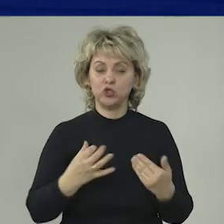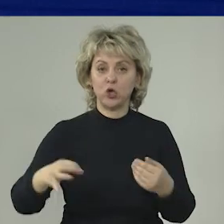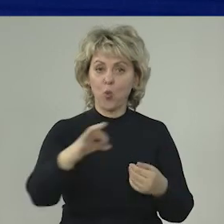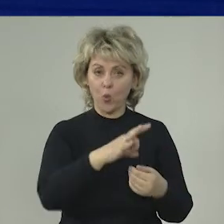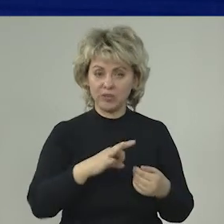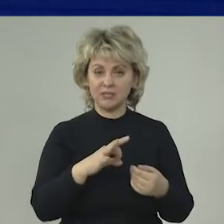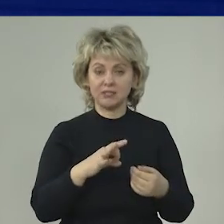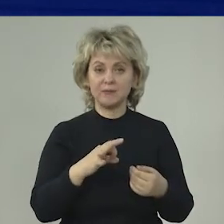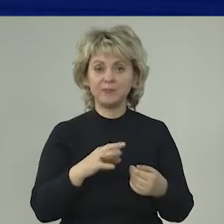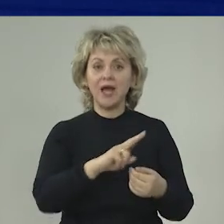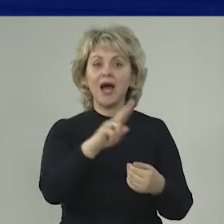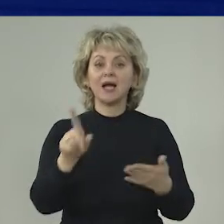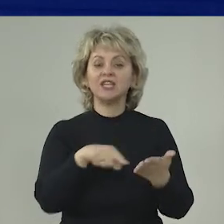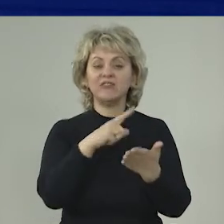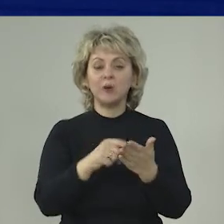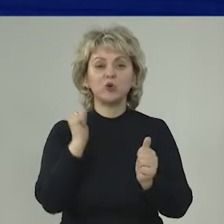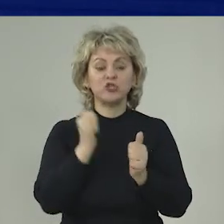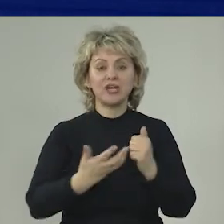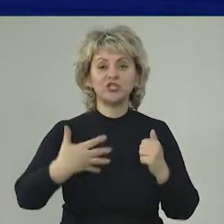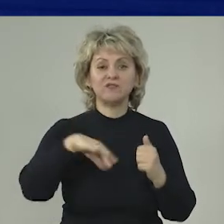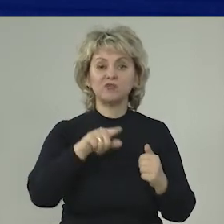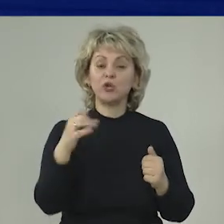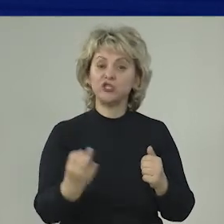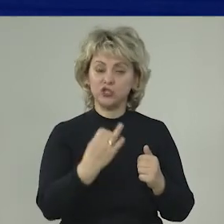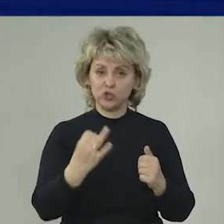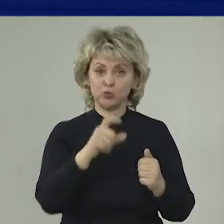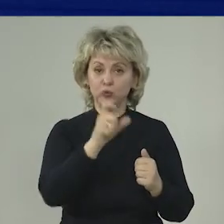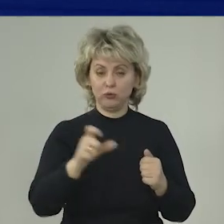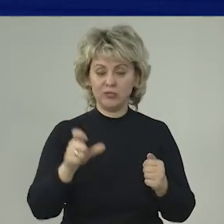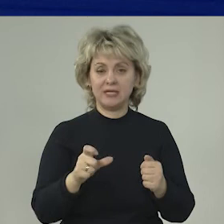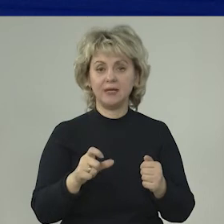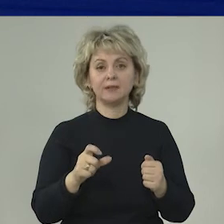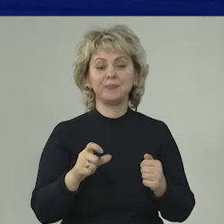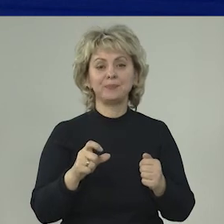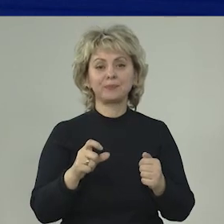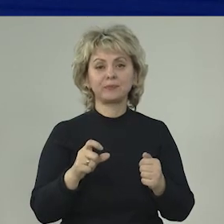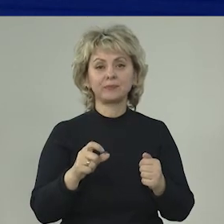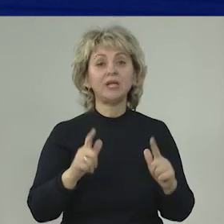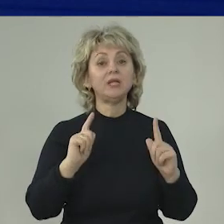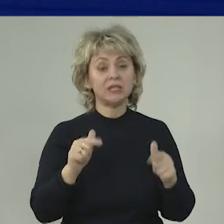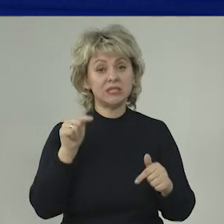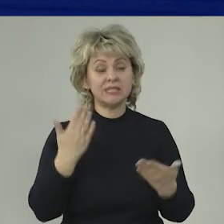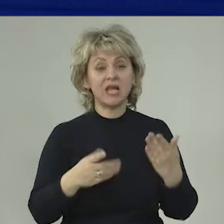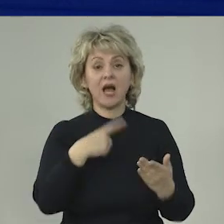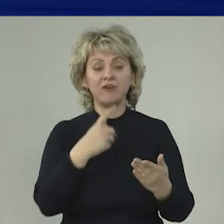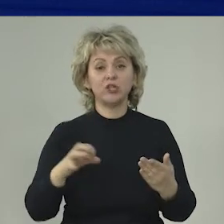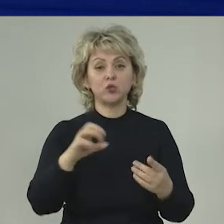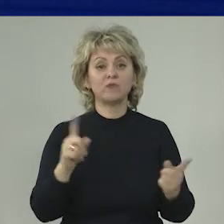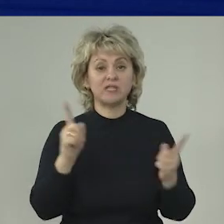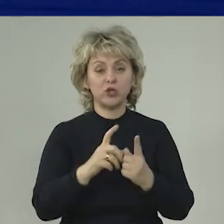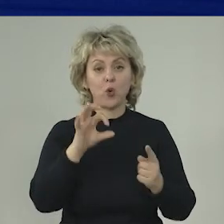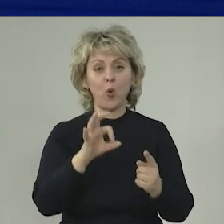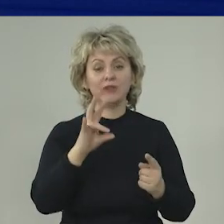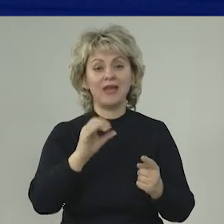области. Какие вопросы чаще всего интересуют людей? Ну, если говорить о встрече с